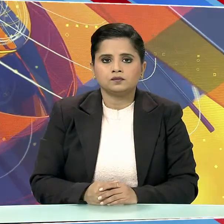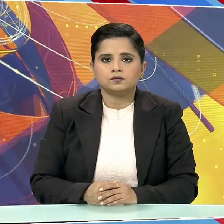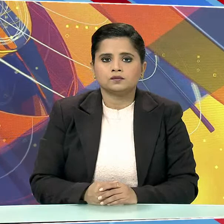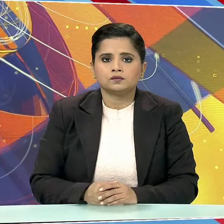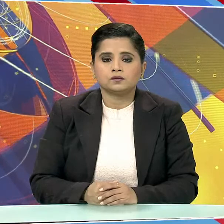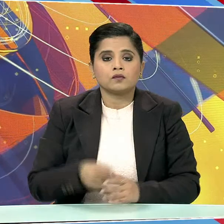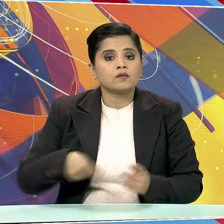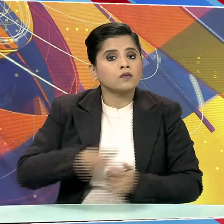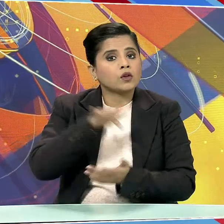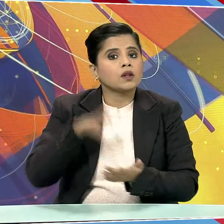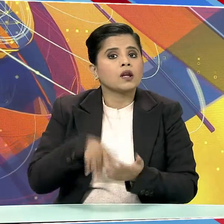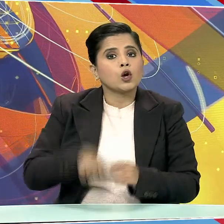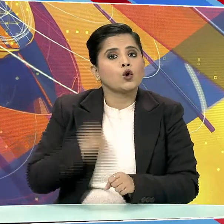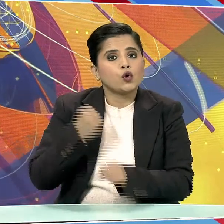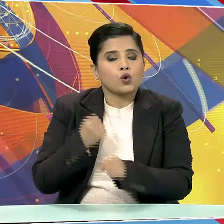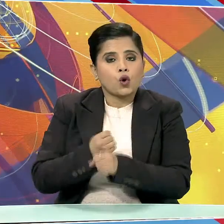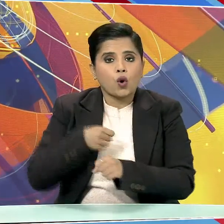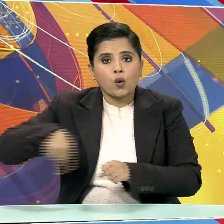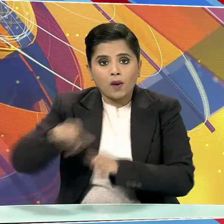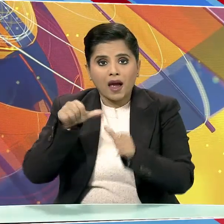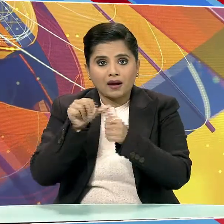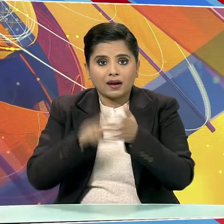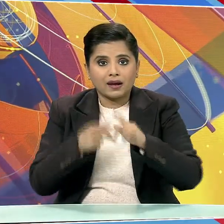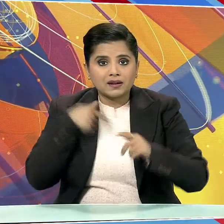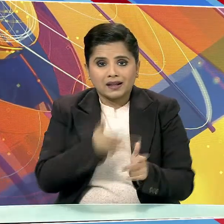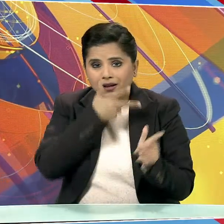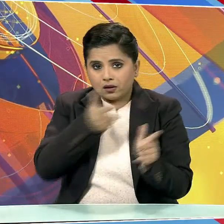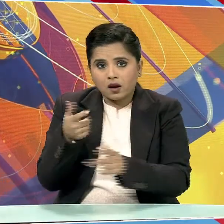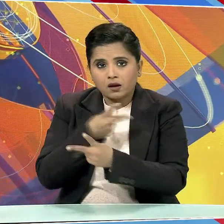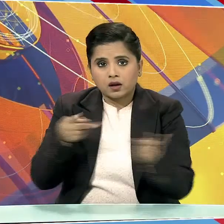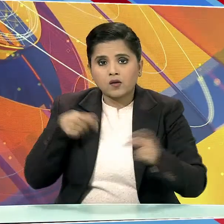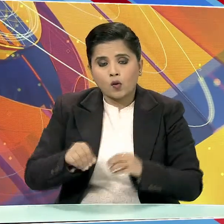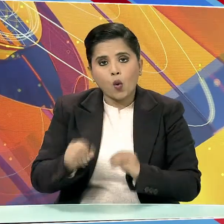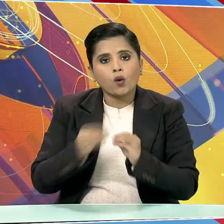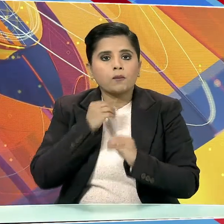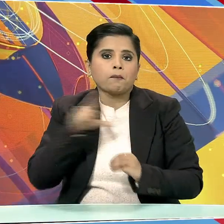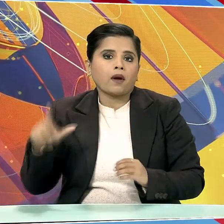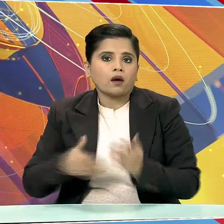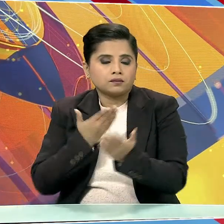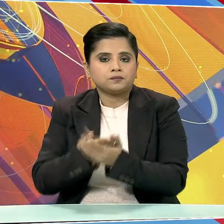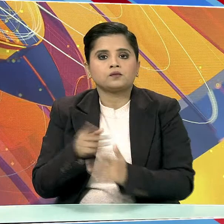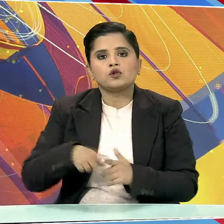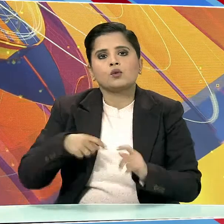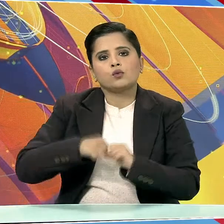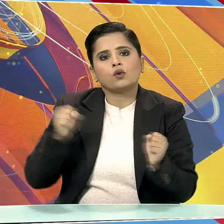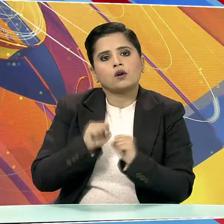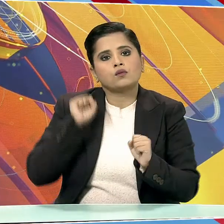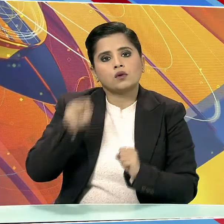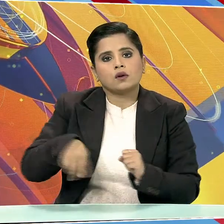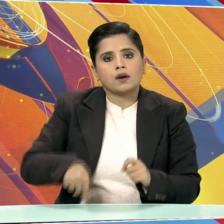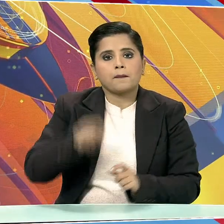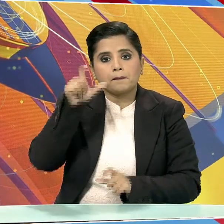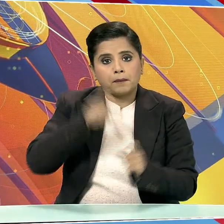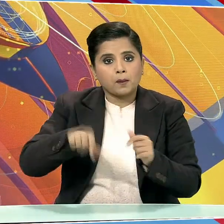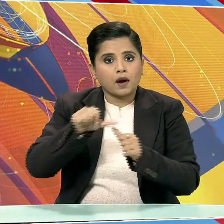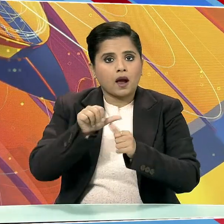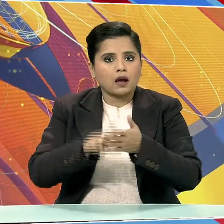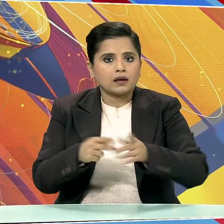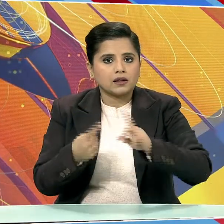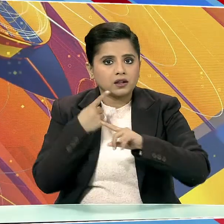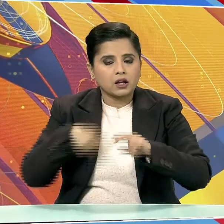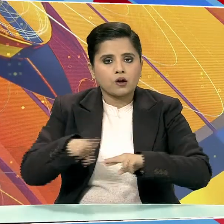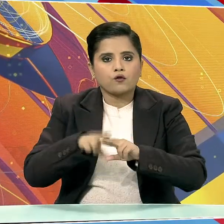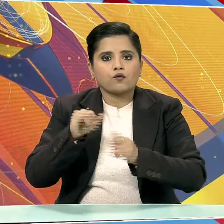किन सरकार ने गैर कानूनी गजविधी निवारण अधिनियम के अंतरगत जमो कश्मीर के पिपल्स एंटी